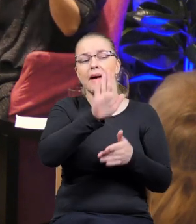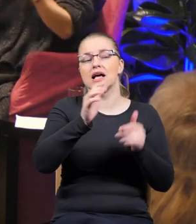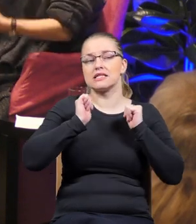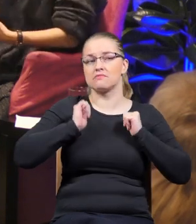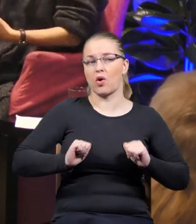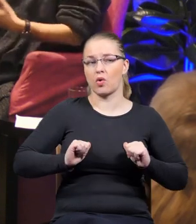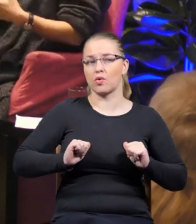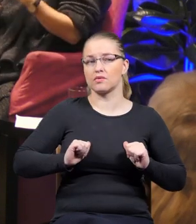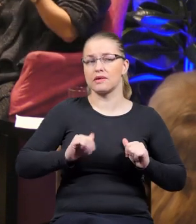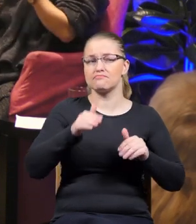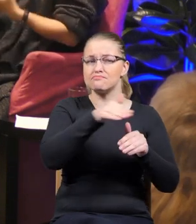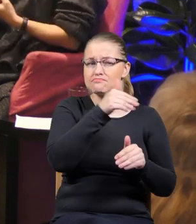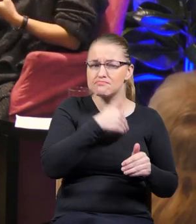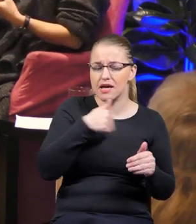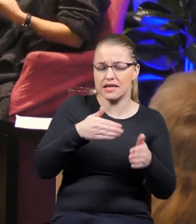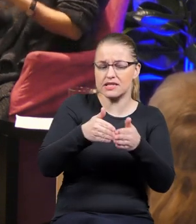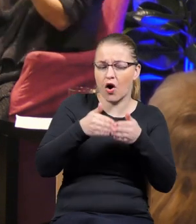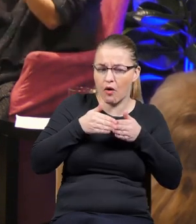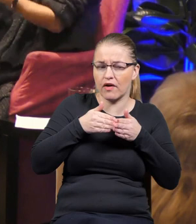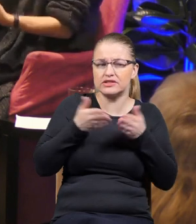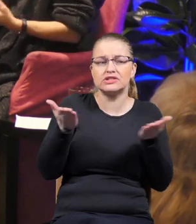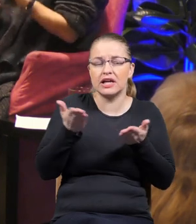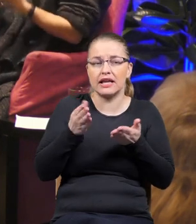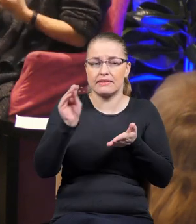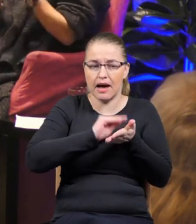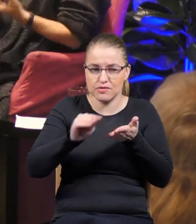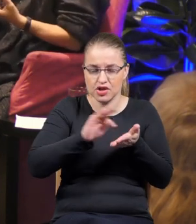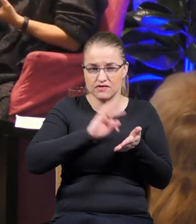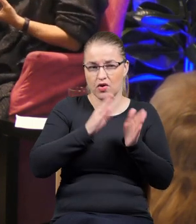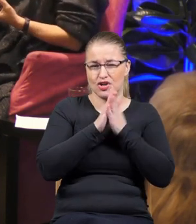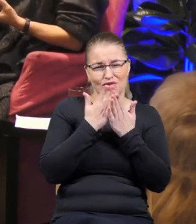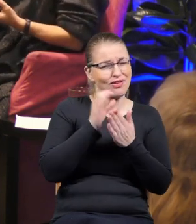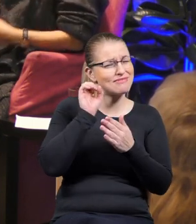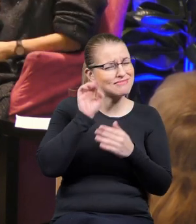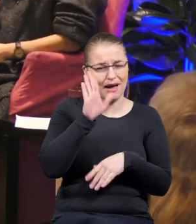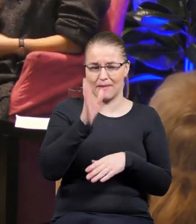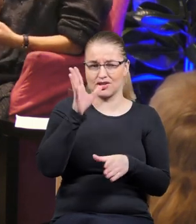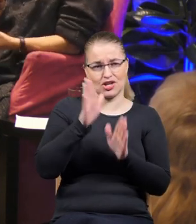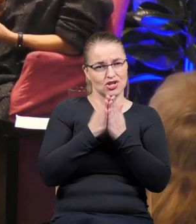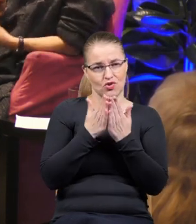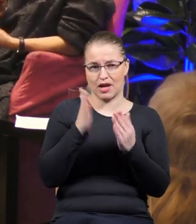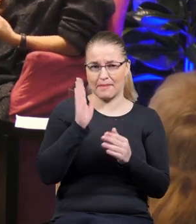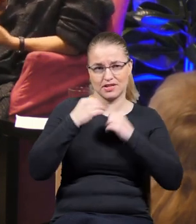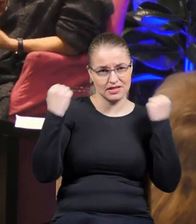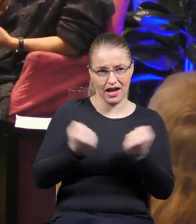Niech się schowamy gdzieś i niech piszemy swoje książki. One i tak będą zaangażowane. I coś w tym jest.